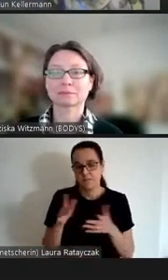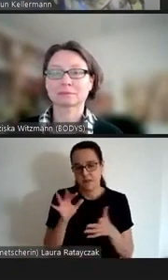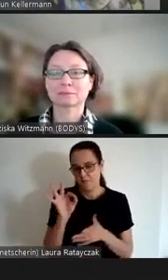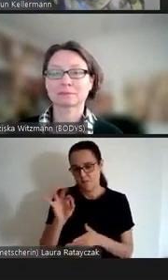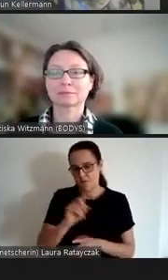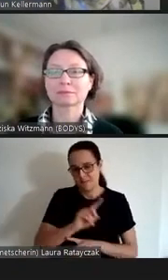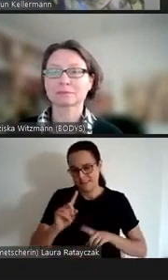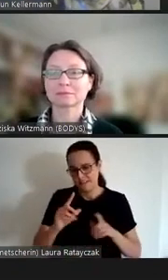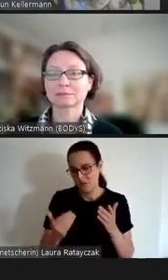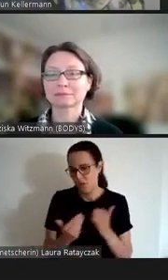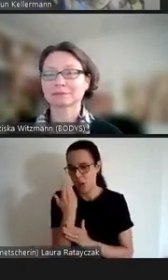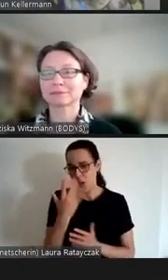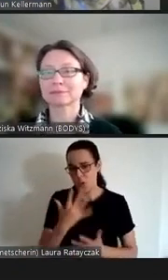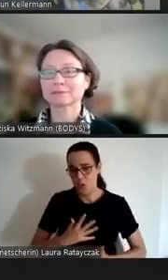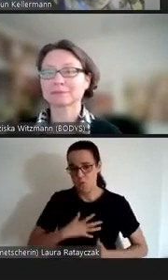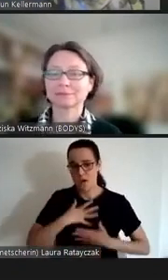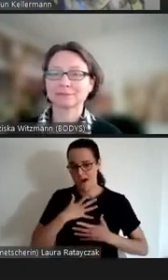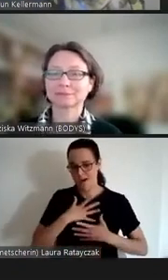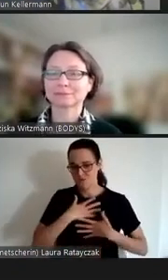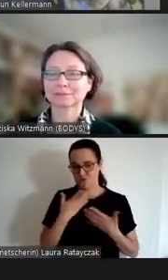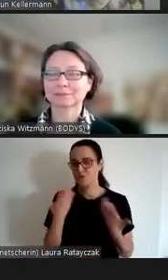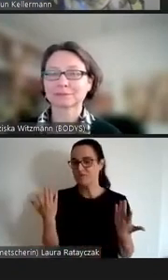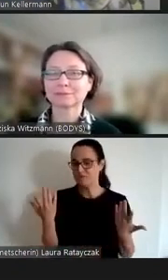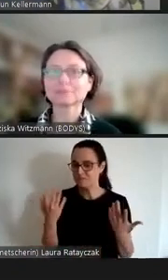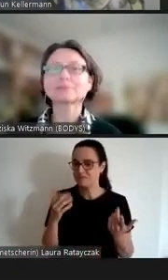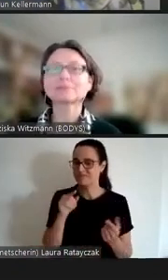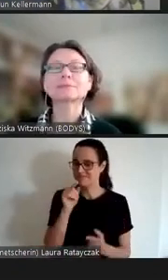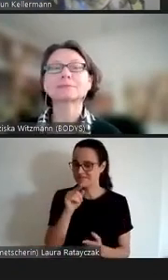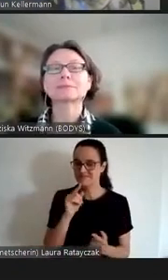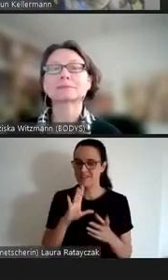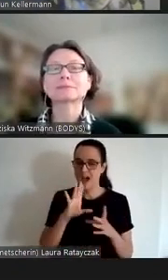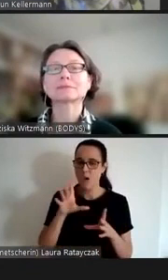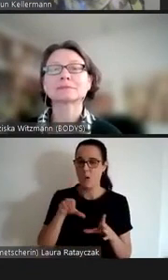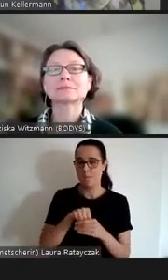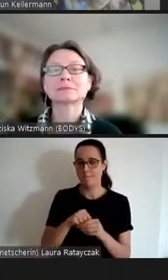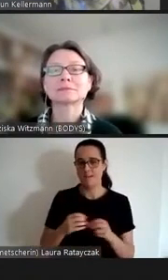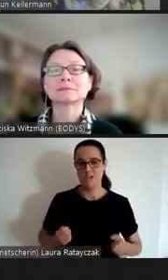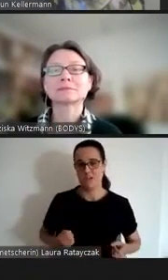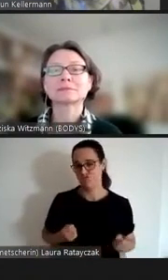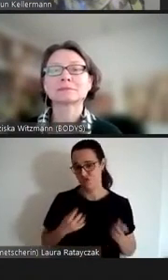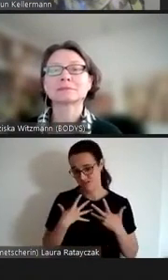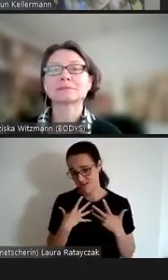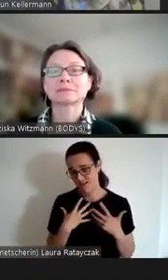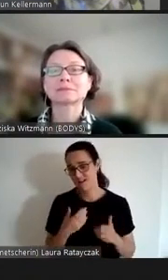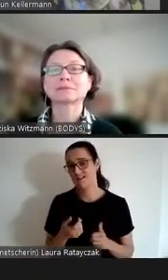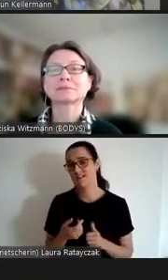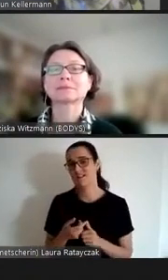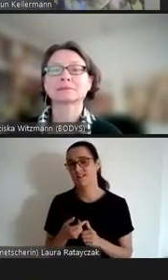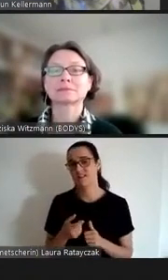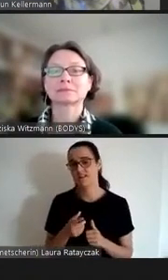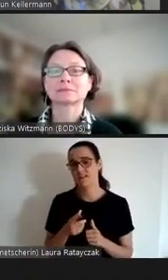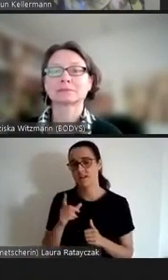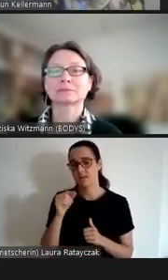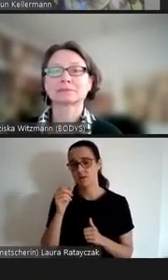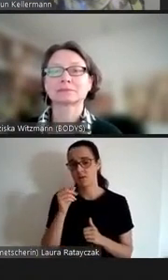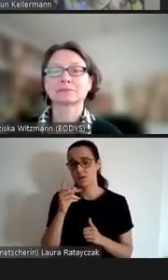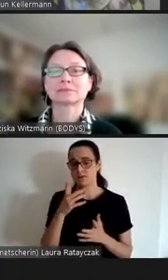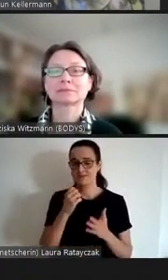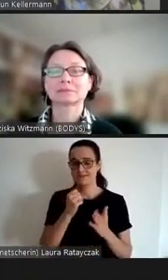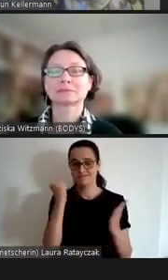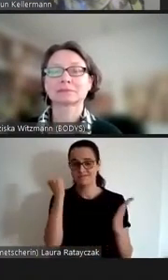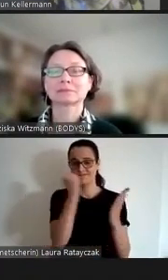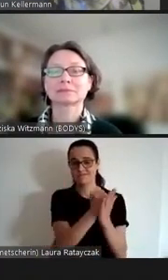sind es Fragen von Gender das heißt von vergeschlechtlichter